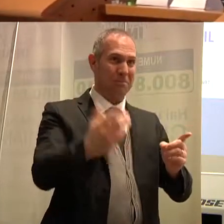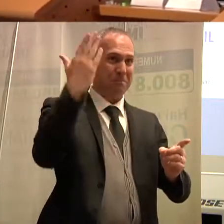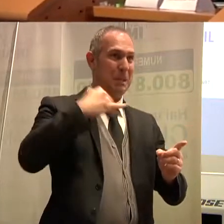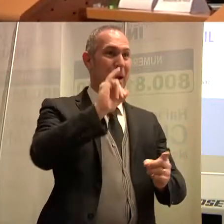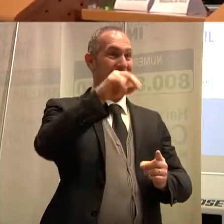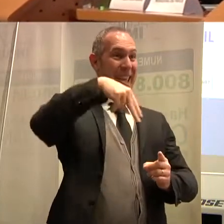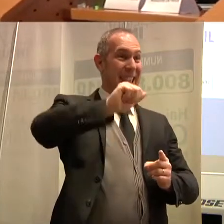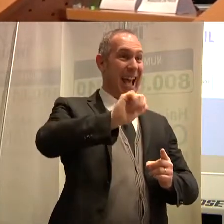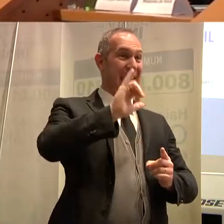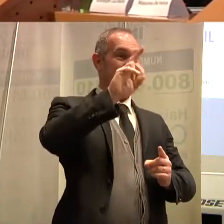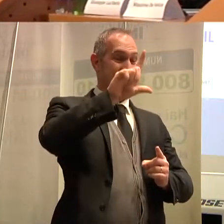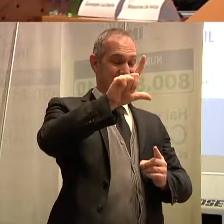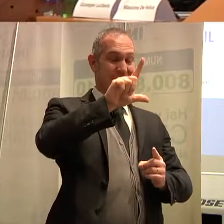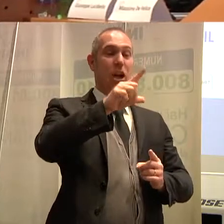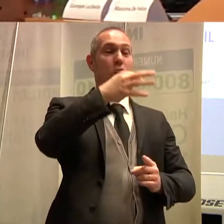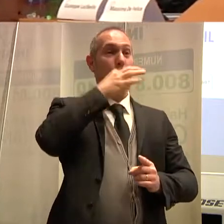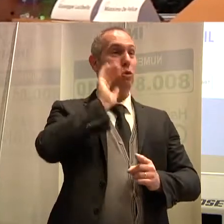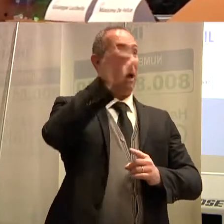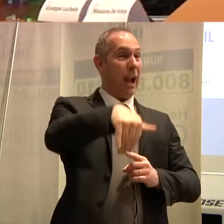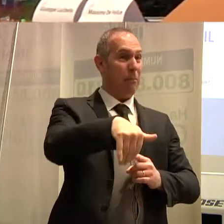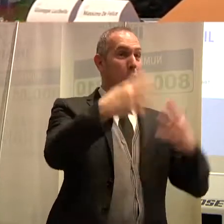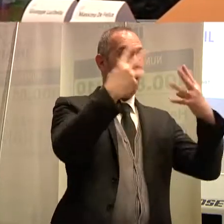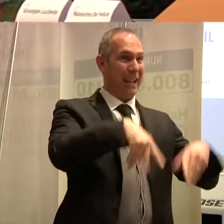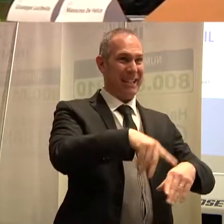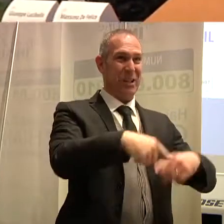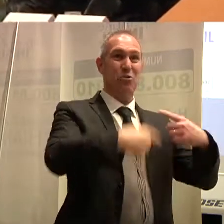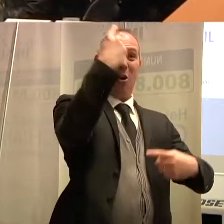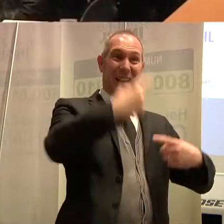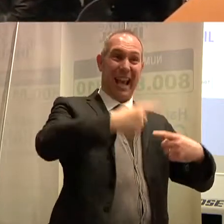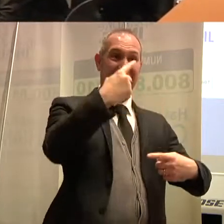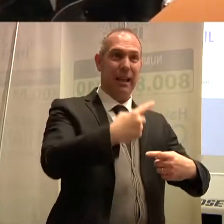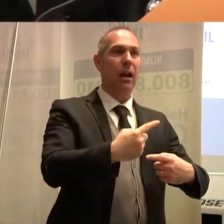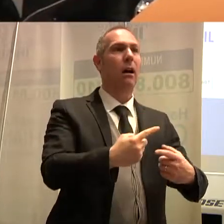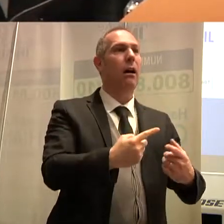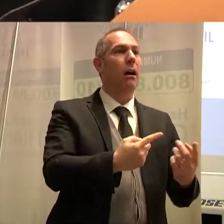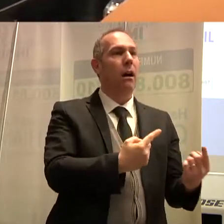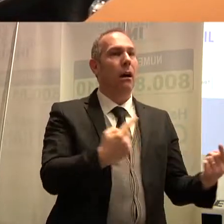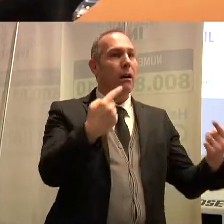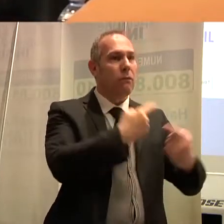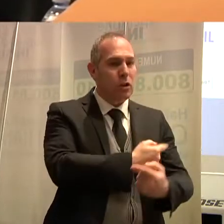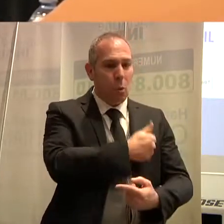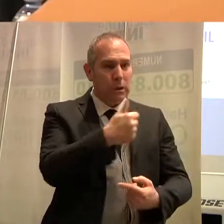Superabile organizzare questa giornata, c'è un momento nuovo. Quindi lo voglio vedere in questo modo.